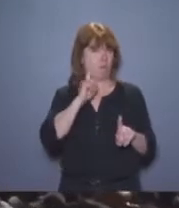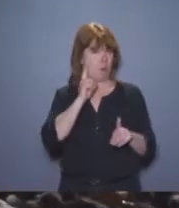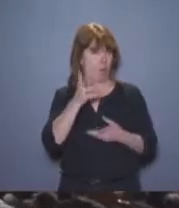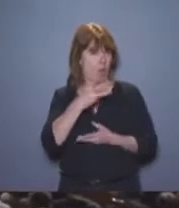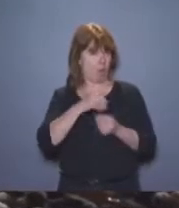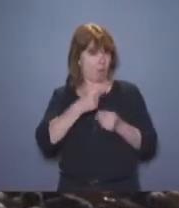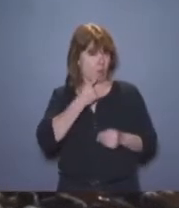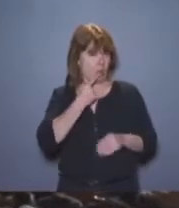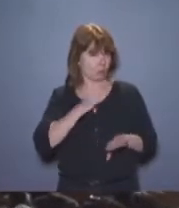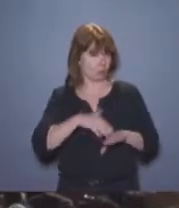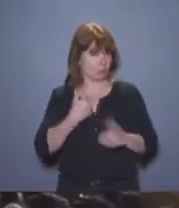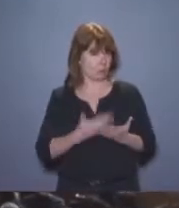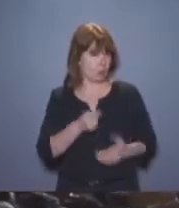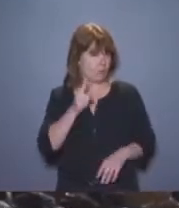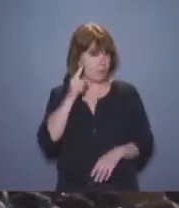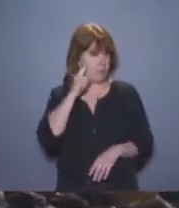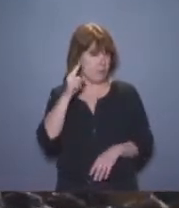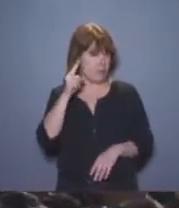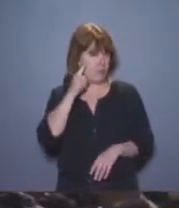Donc il le sait.